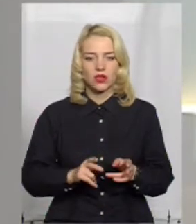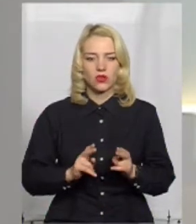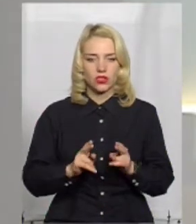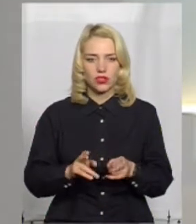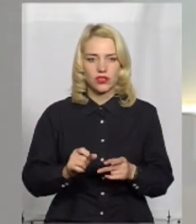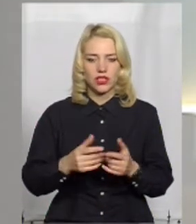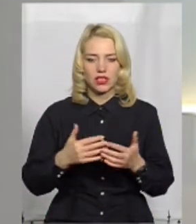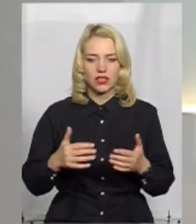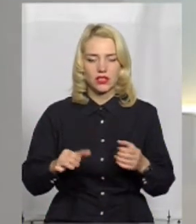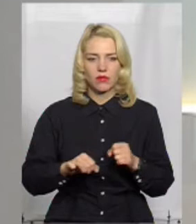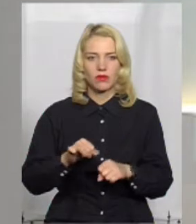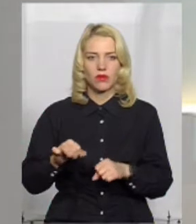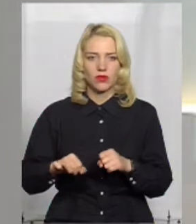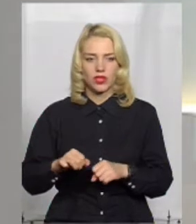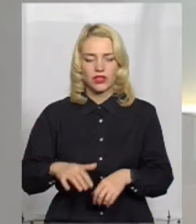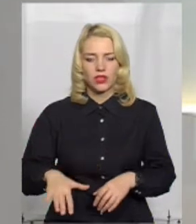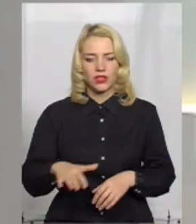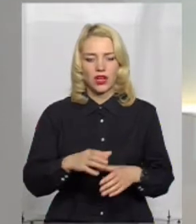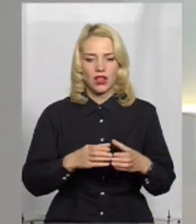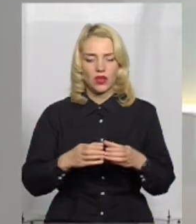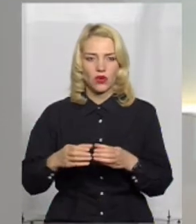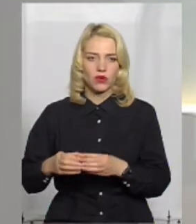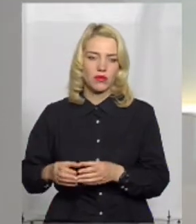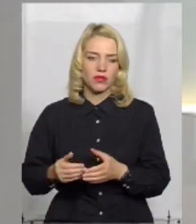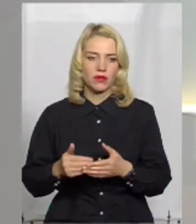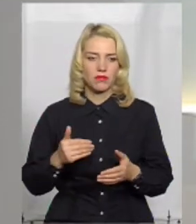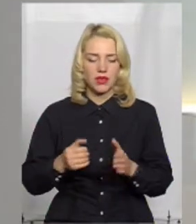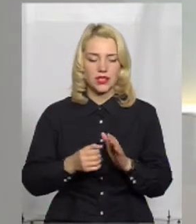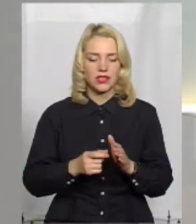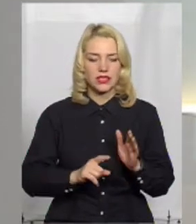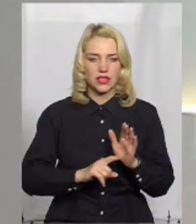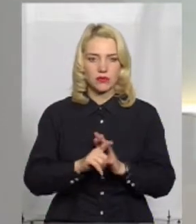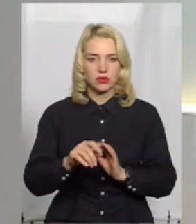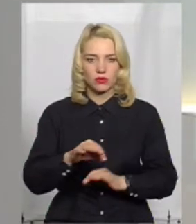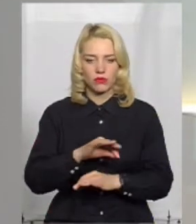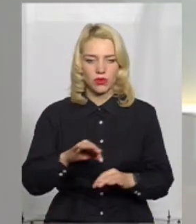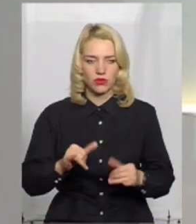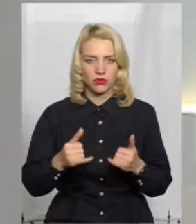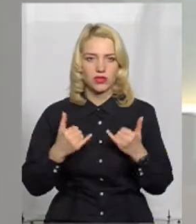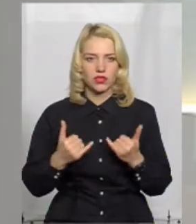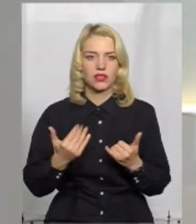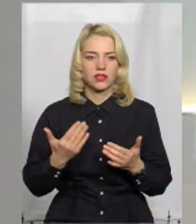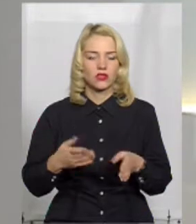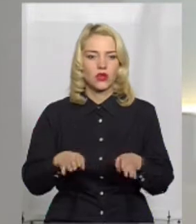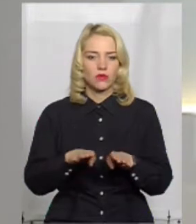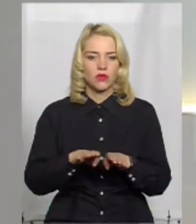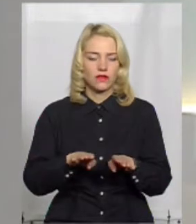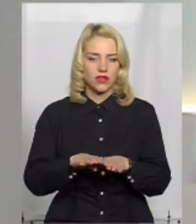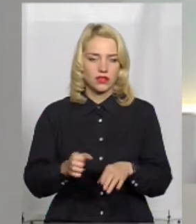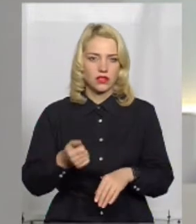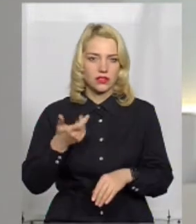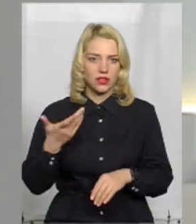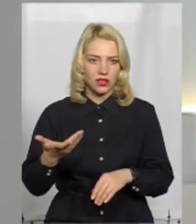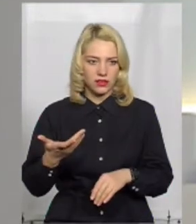правопорушеннями в територіальних громадах перед запуском проєкту і зараз, якщо порівняти кількість,